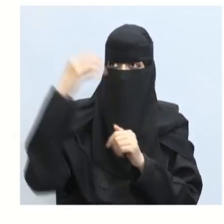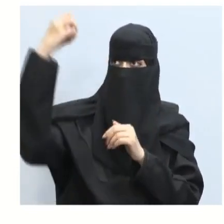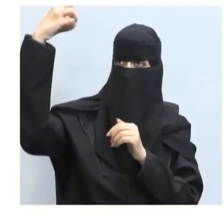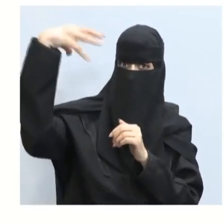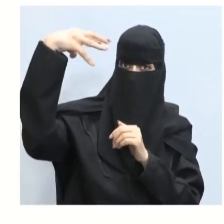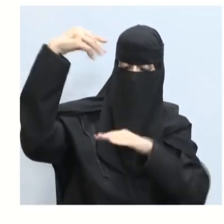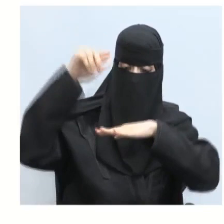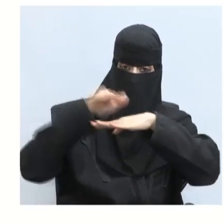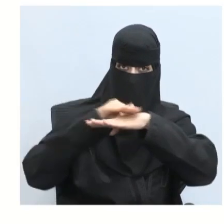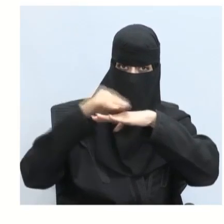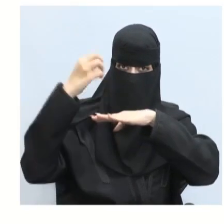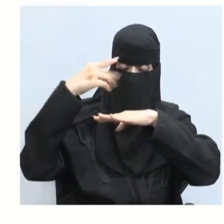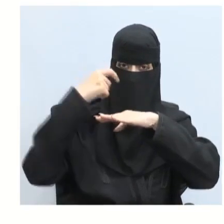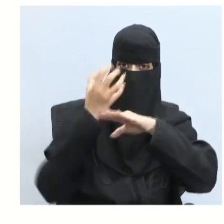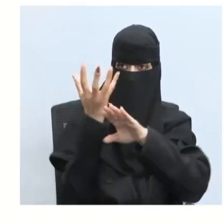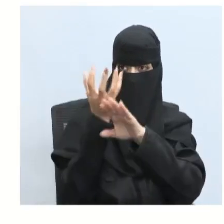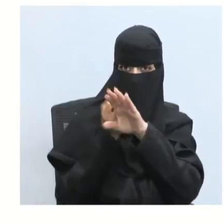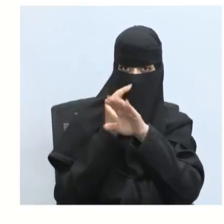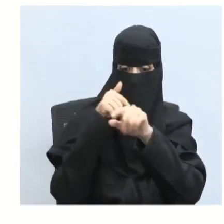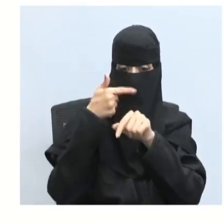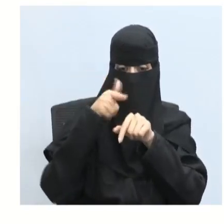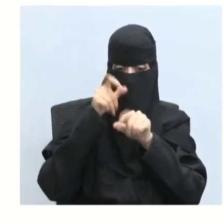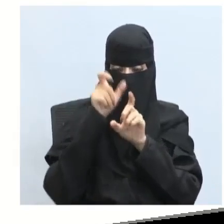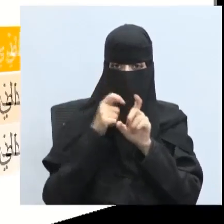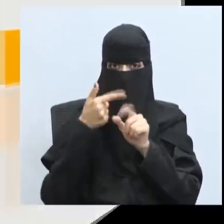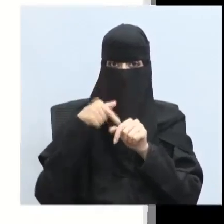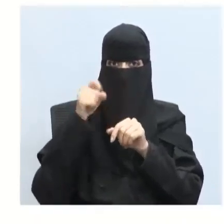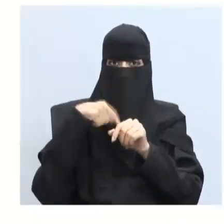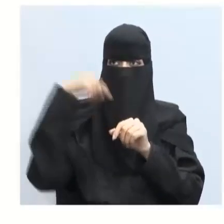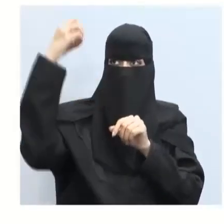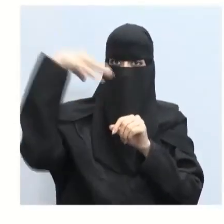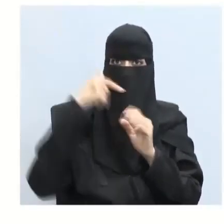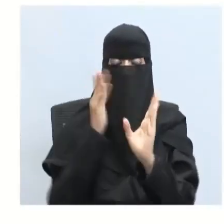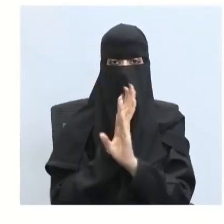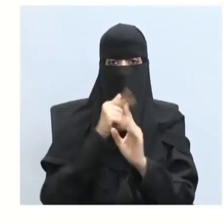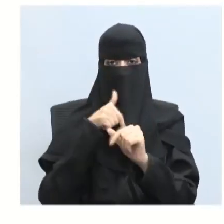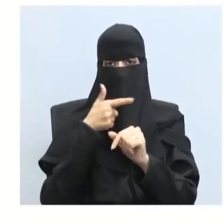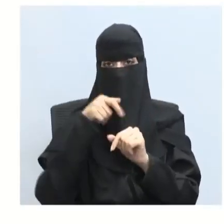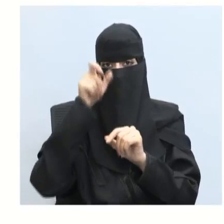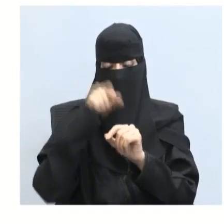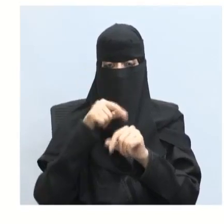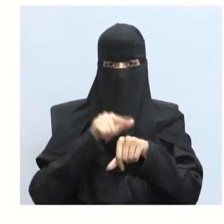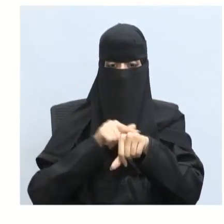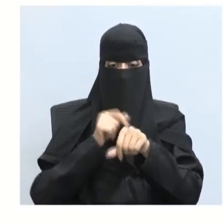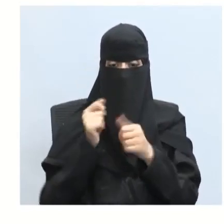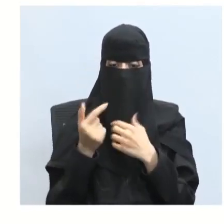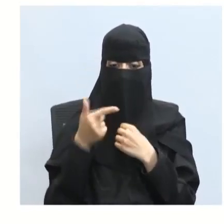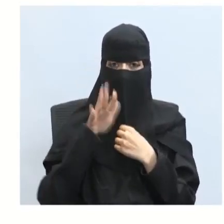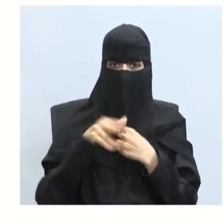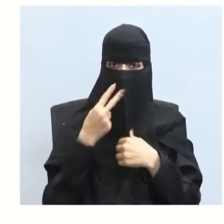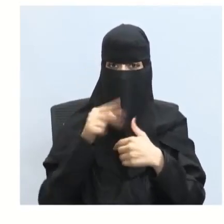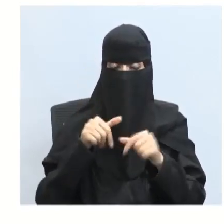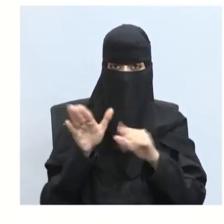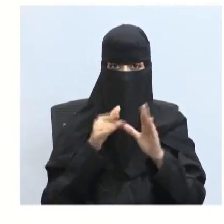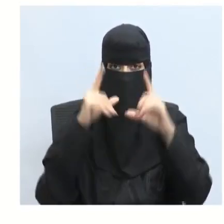يمتصه الجسم بالإضافة إلى الضوء الذي يعكسه الجسم أمامك الآن